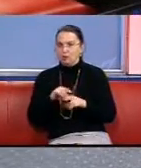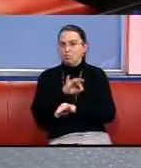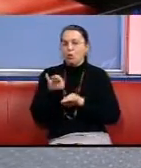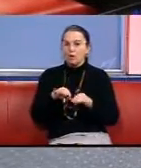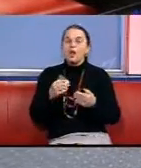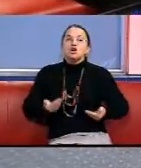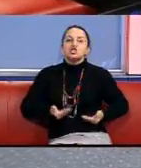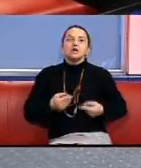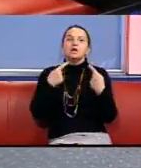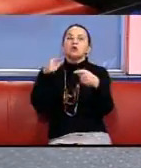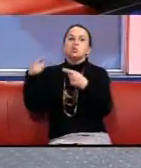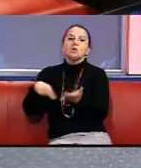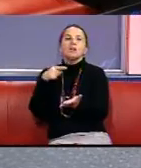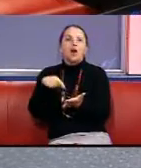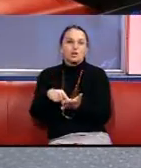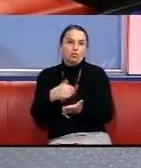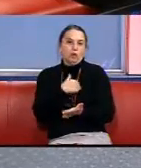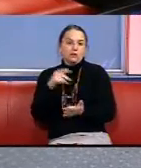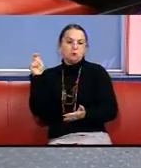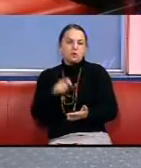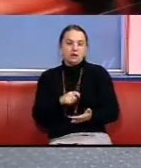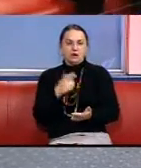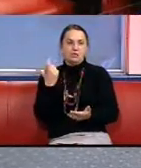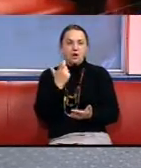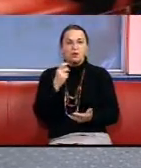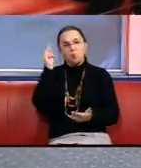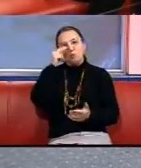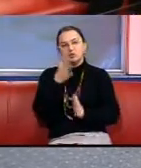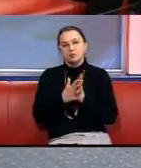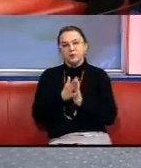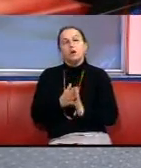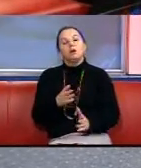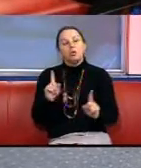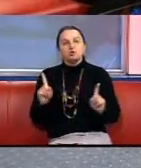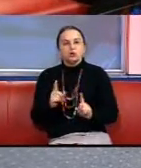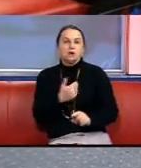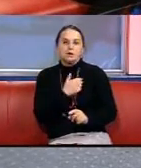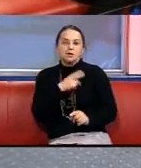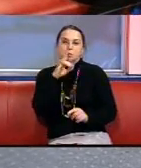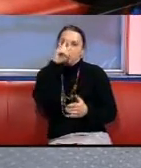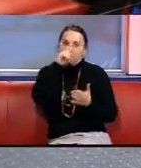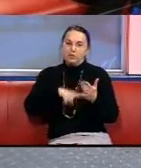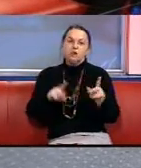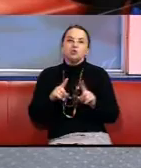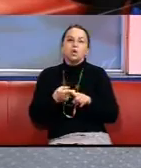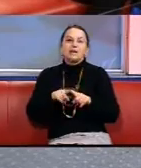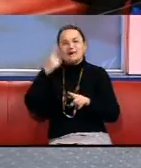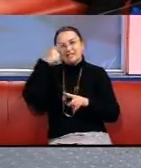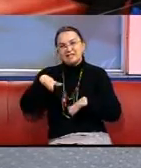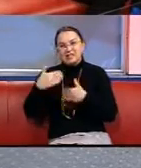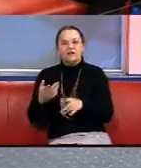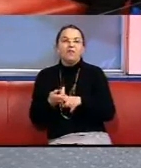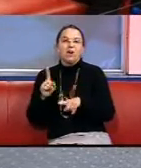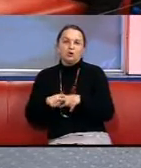хочуть приїхати в Харков і поучитися у нас жестовому языку що ж, хотілося б сподіватися, що ця ініціатива,